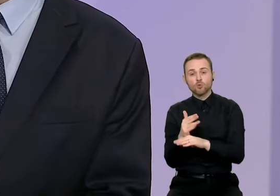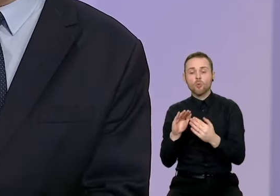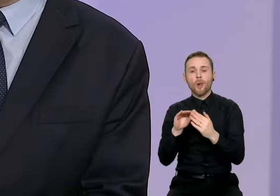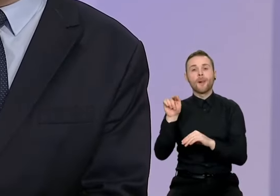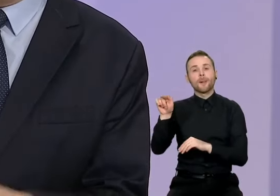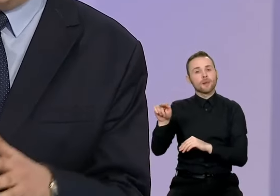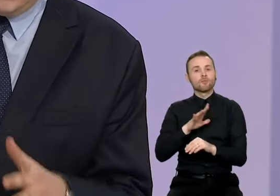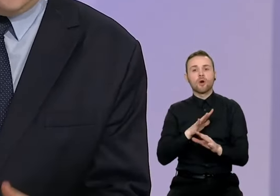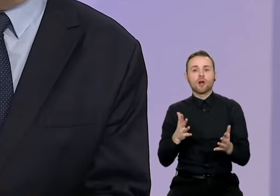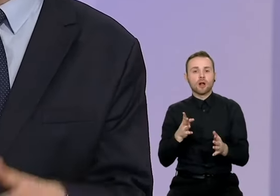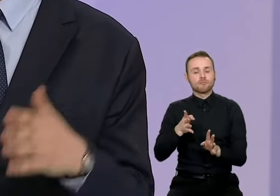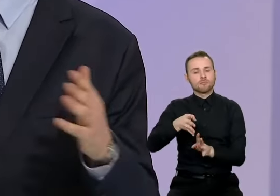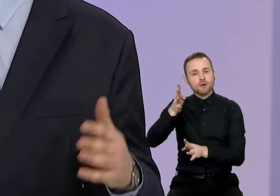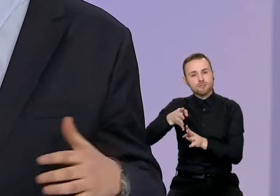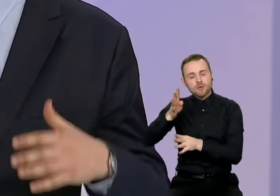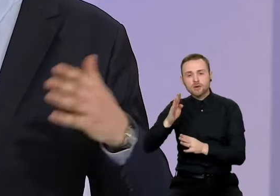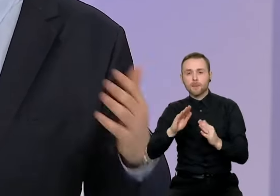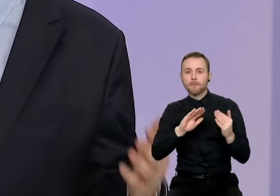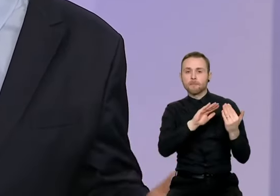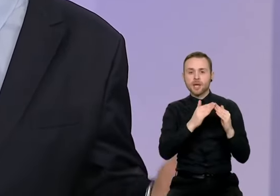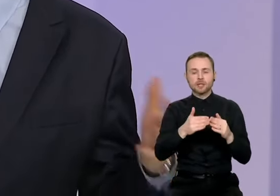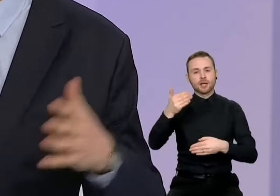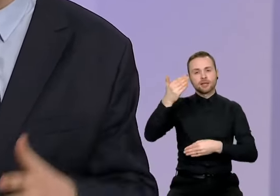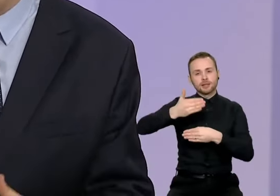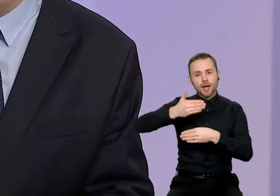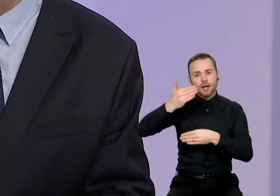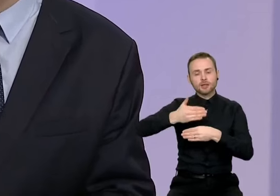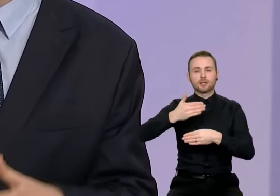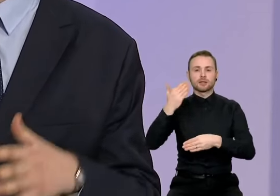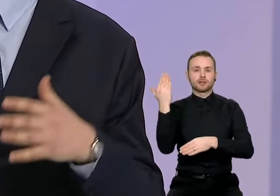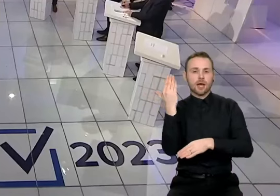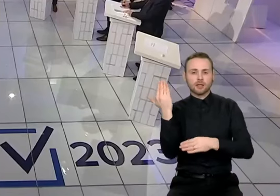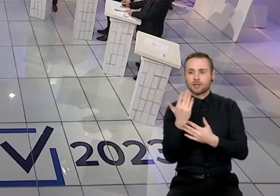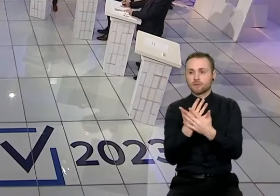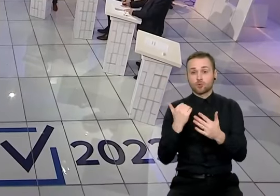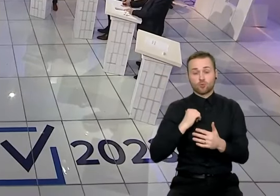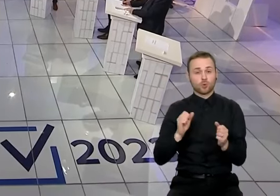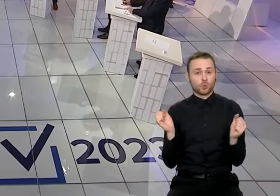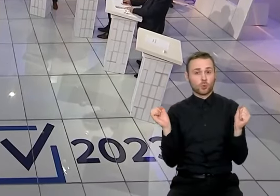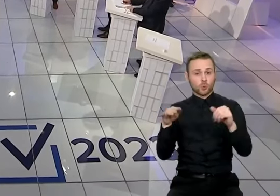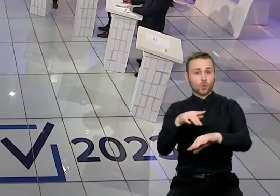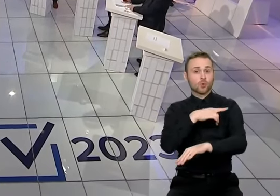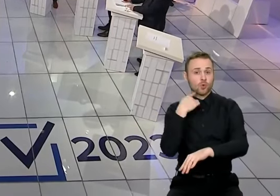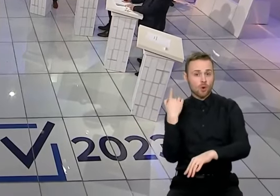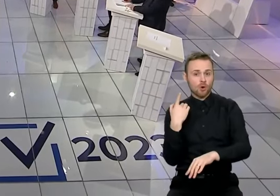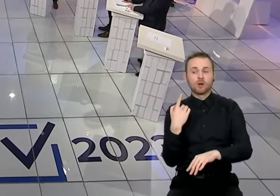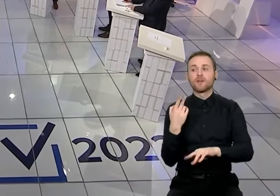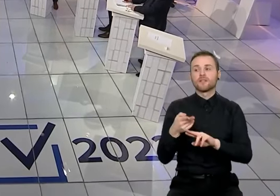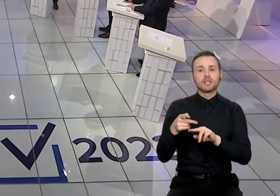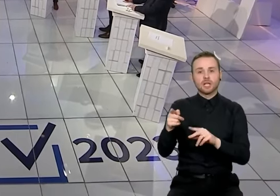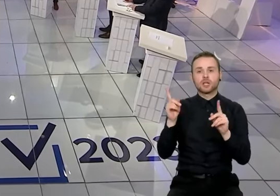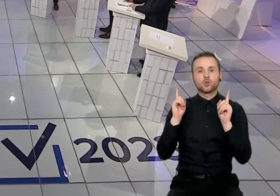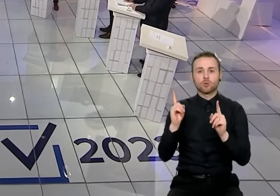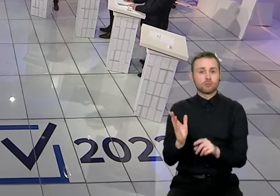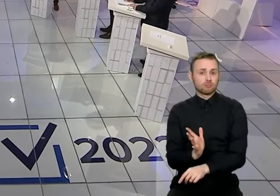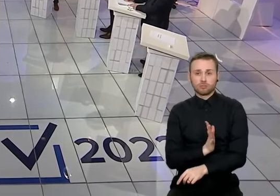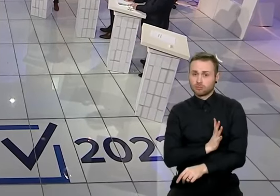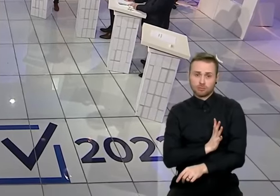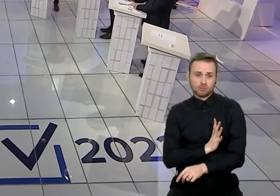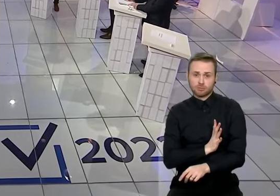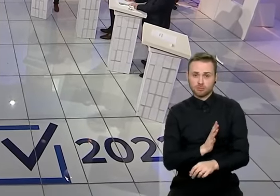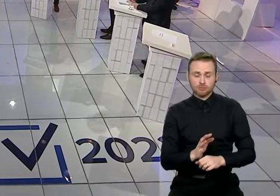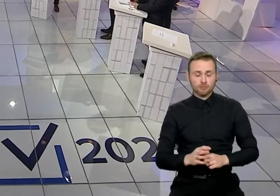pavyzdžiui, į tokius pastatus, į mokyklas, į teatrus ir panašiai susirenka labai daug žmonių, bet jie nuo to ten netampa saugus. Ir